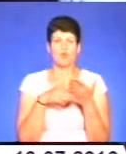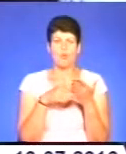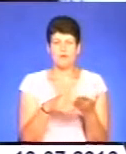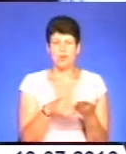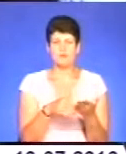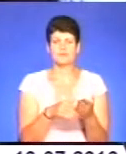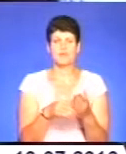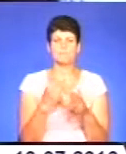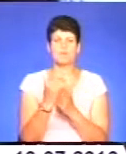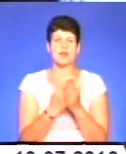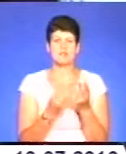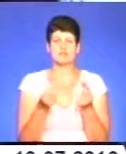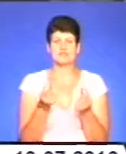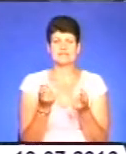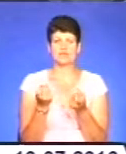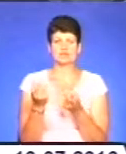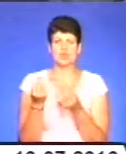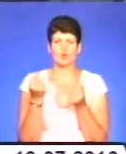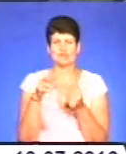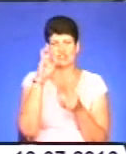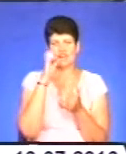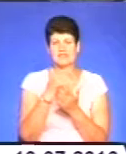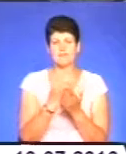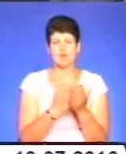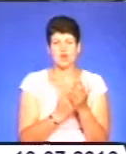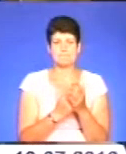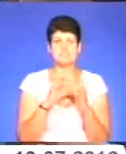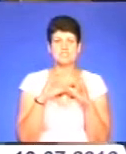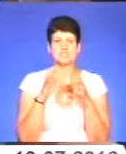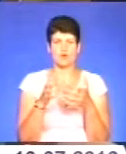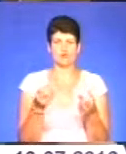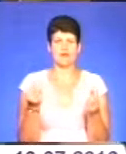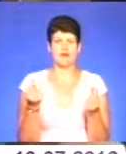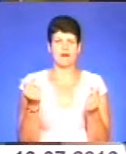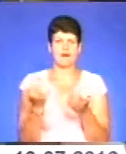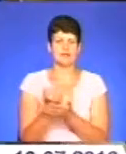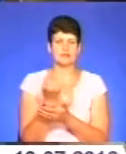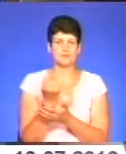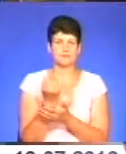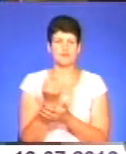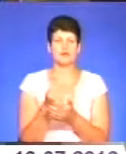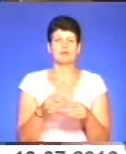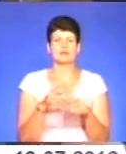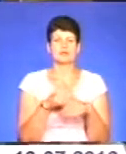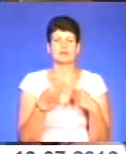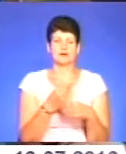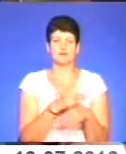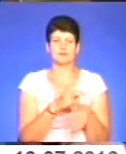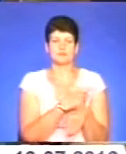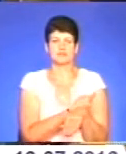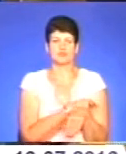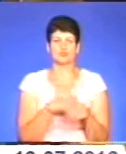Програма фінансується завдяки залученню коштів державних програм та міжнародних гарантів. Навчання до медичної допомоги патрульно-поліцейська надвичайно-ждяк.